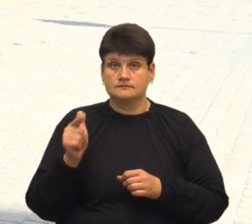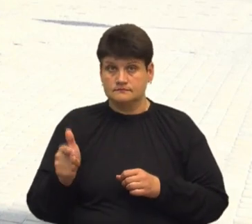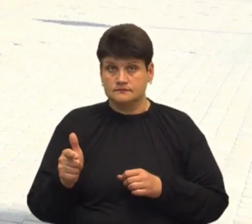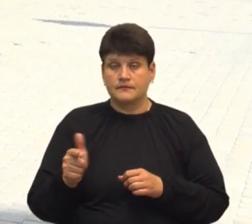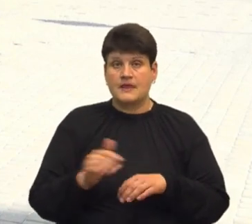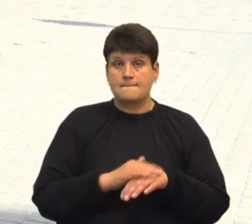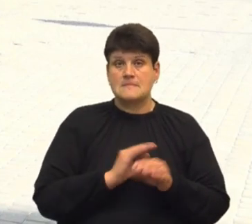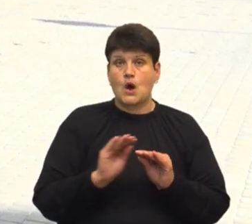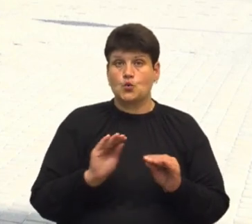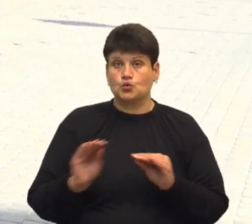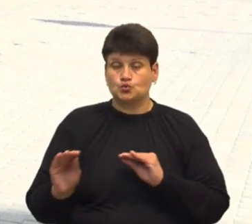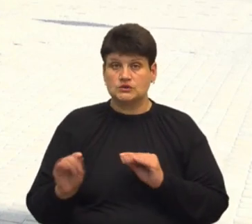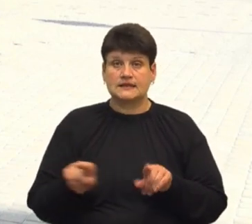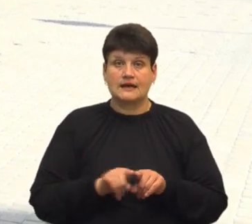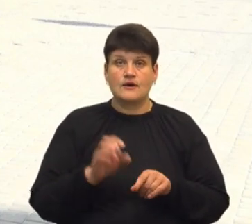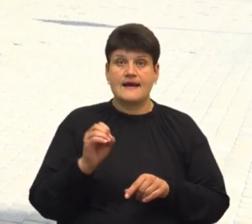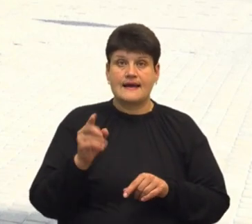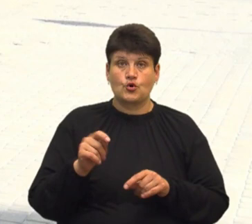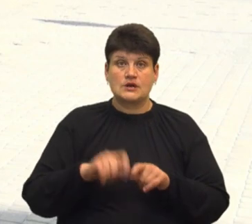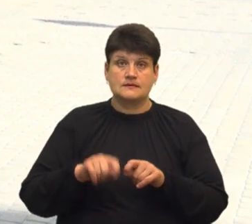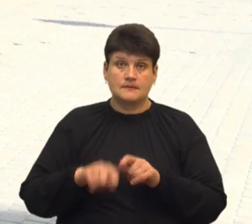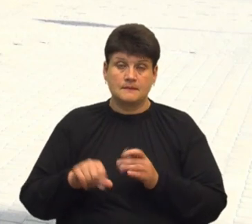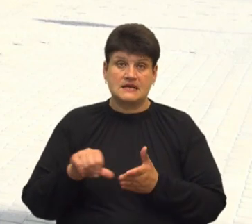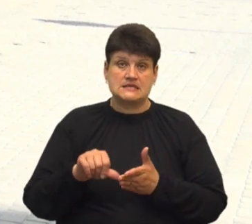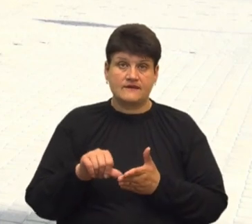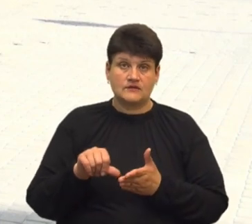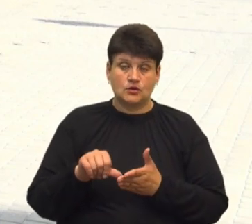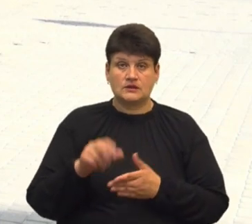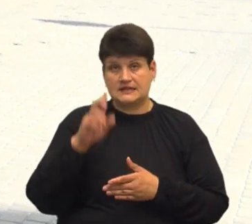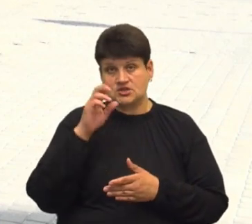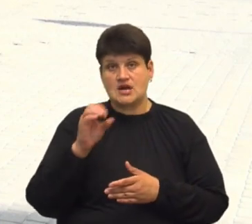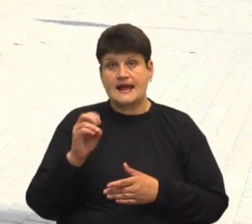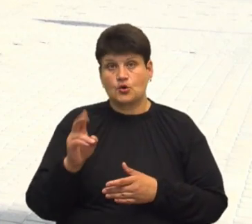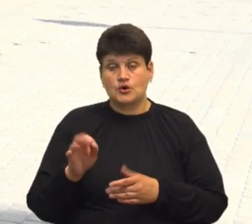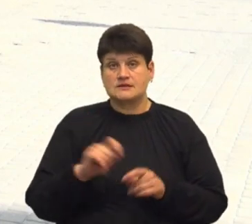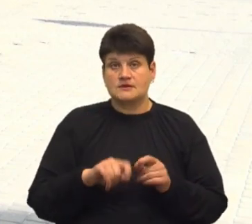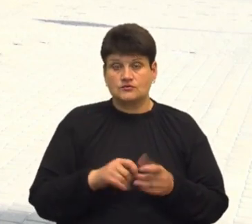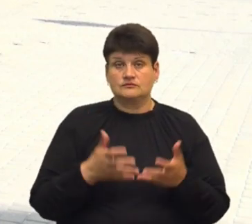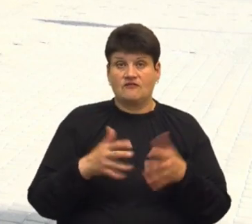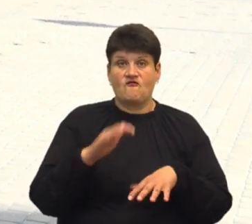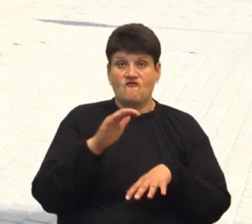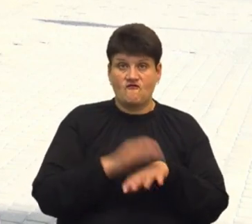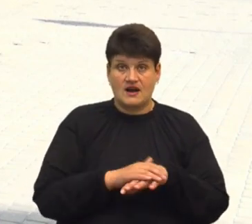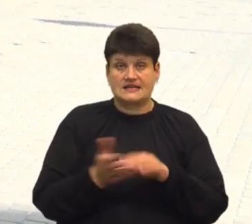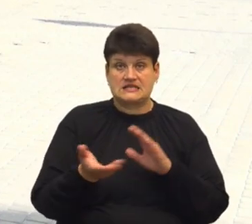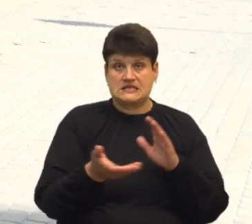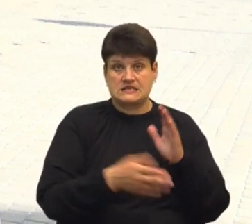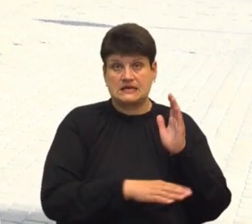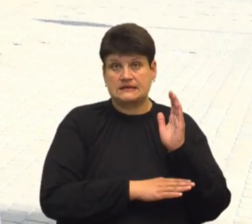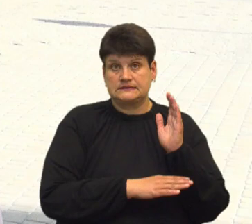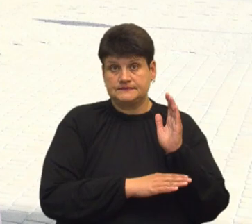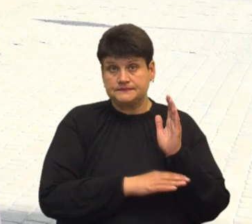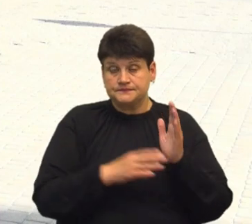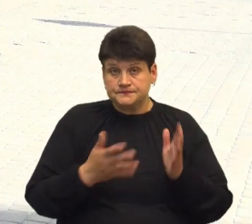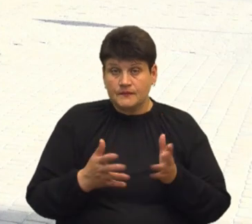благоустрою, а також екологічним інспектором, представником Держинської інспекції, для того, щоб встановити факт зрізання даних зелених насаджень,